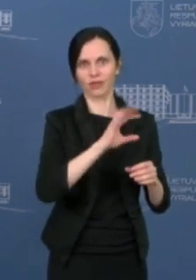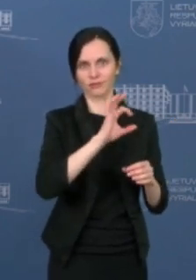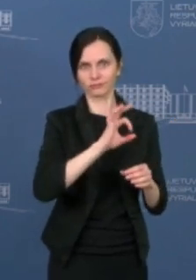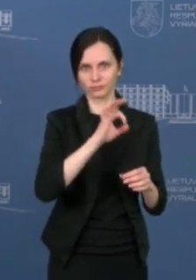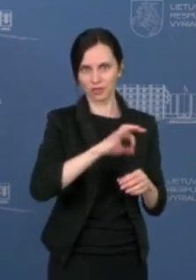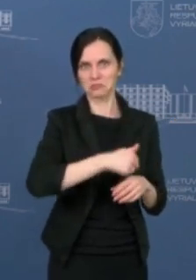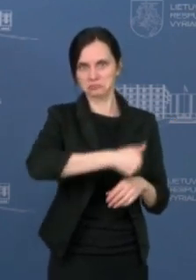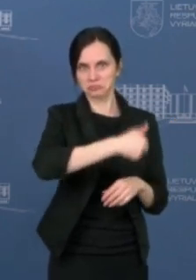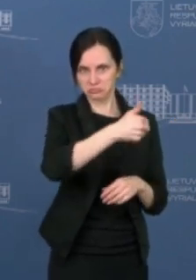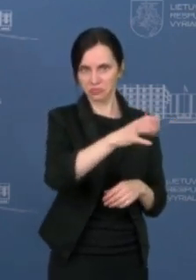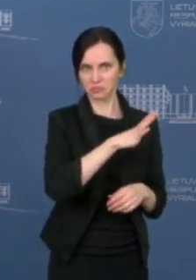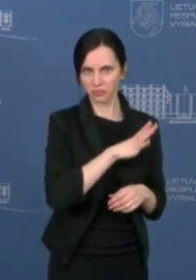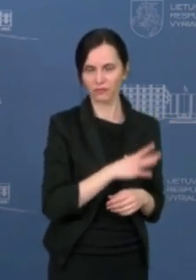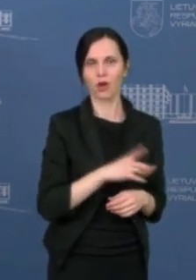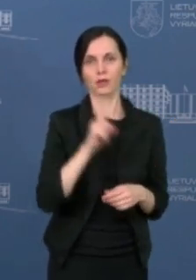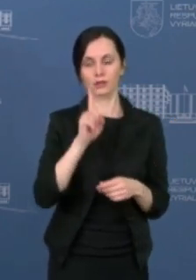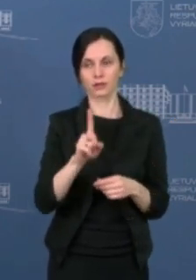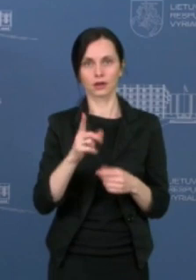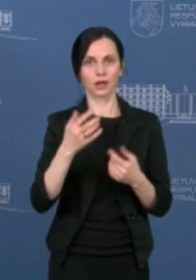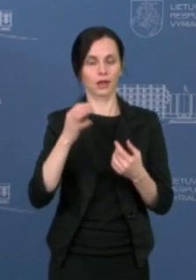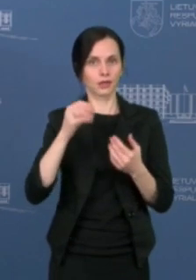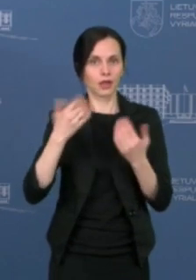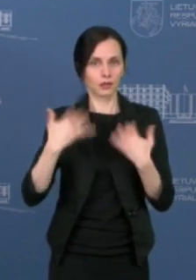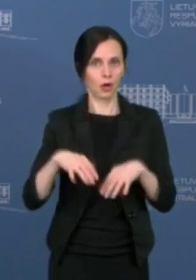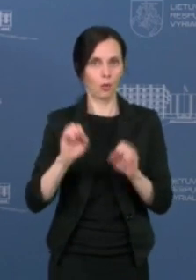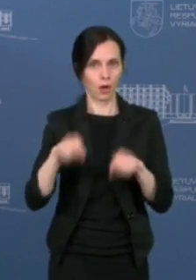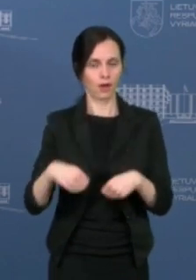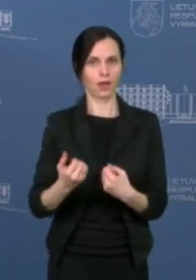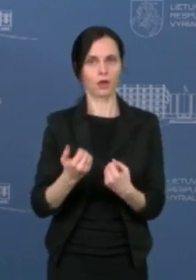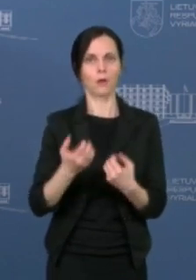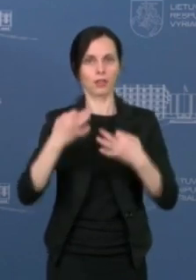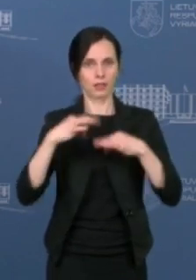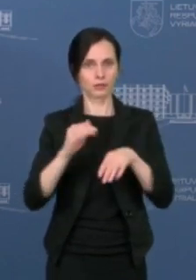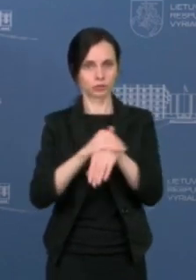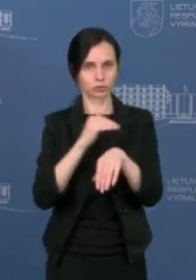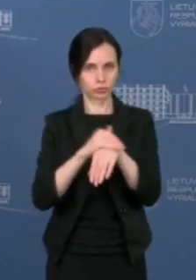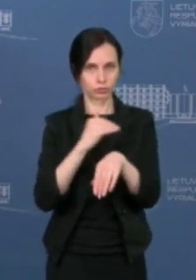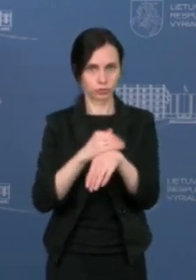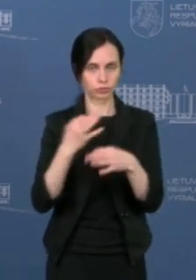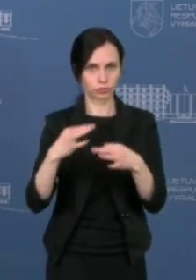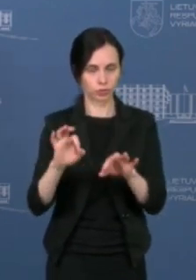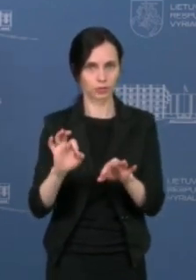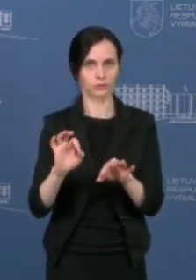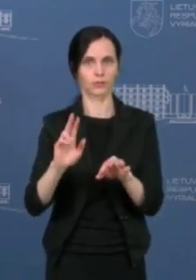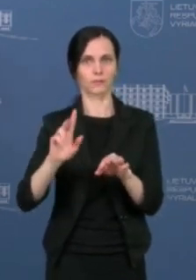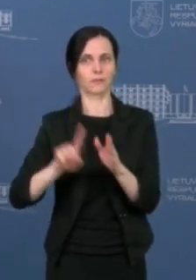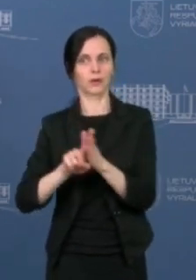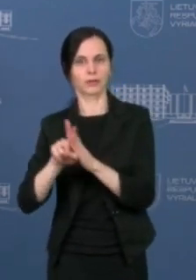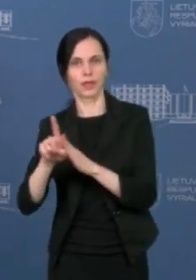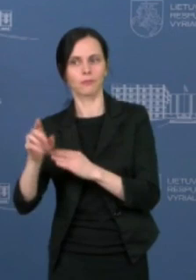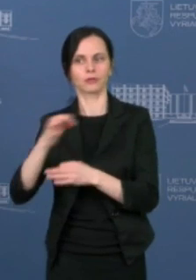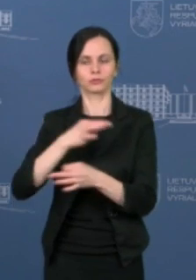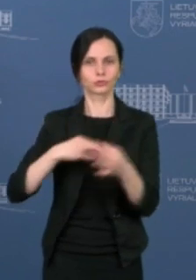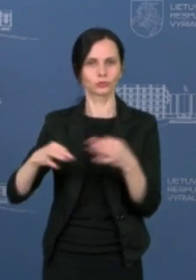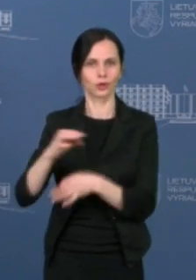kovido skaičiai mums pradėti diskutuoti dėl aipsniško laisvinimo, mes iš tikrųjų kalbėjome ir pradėjome kalbėti